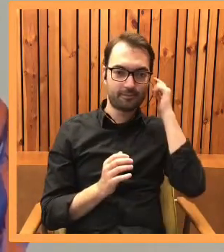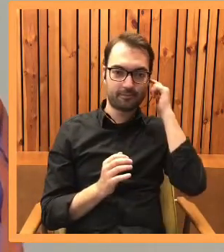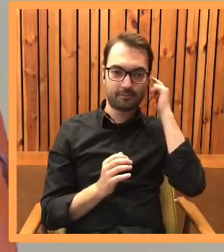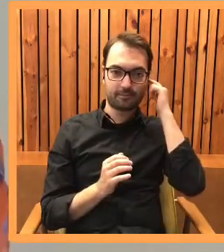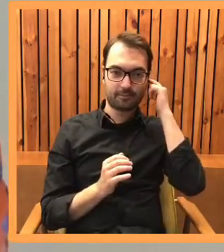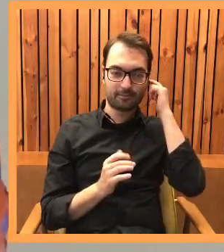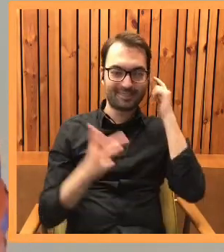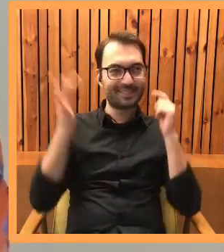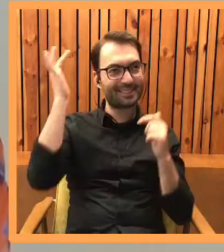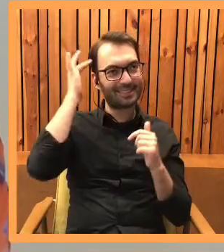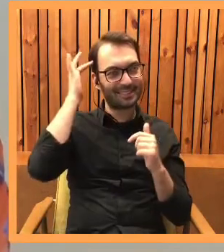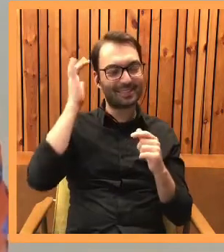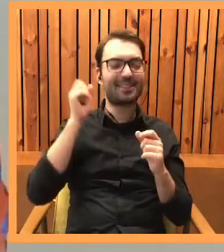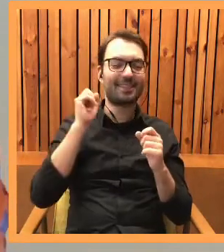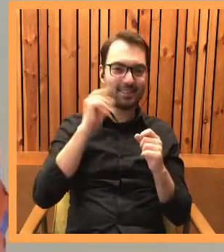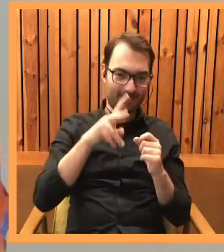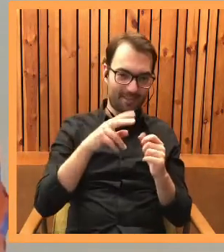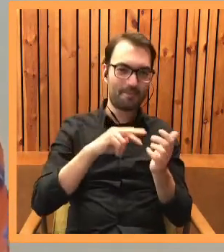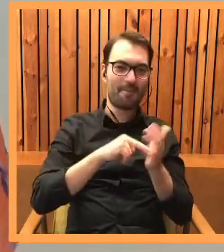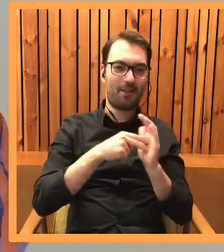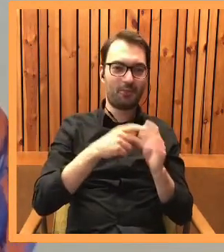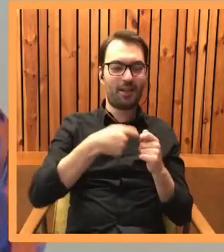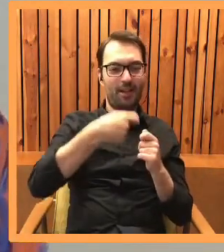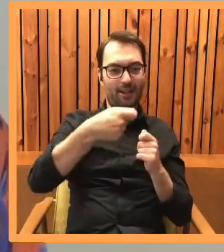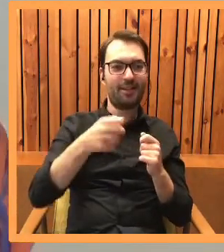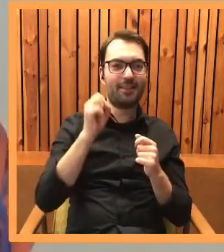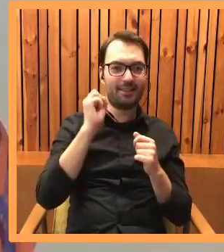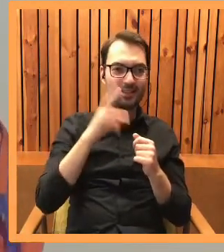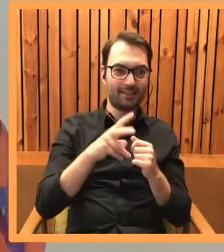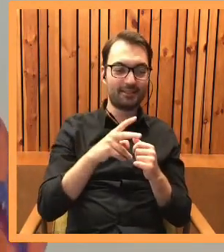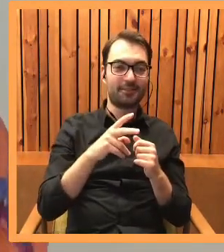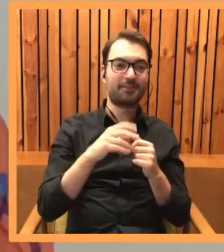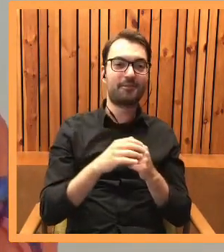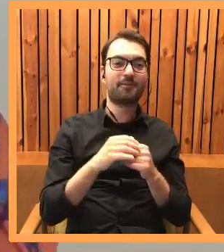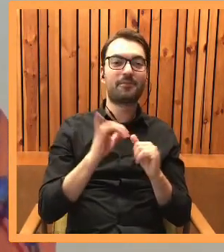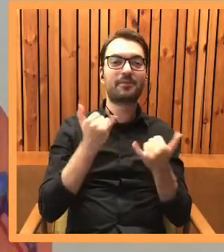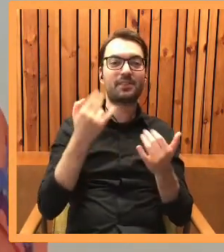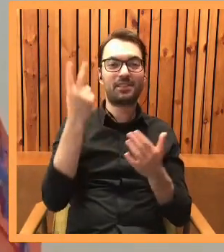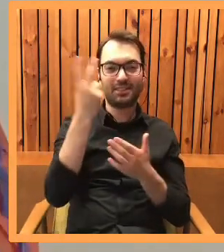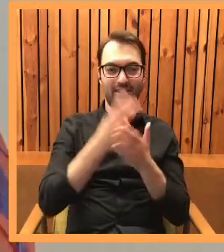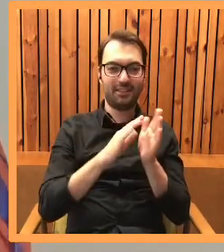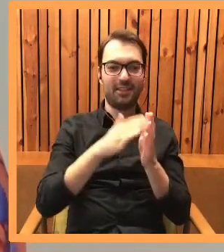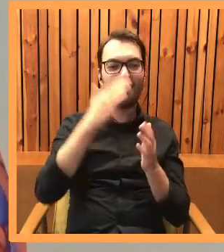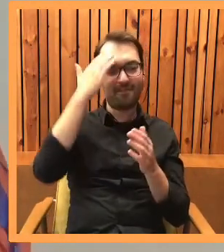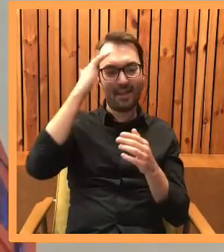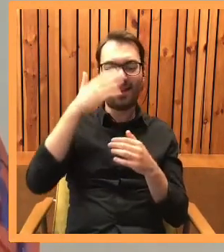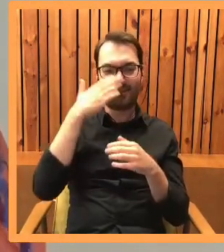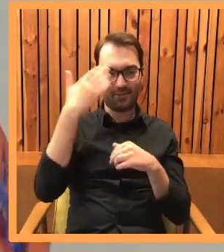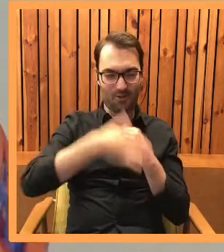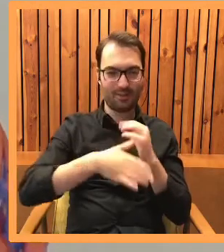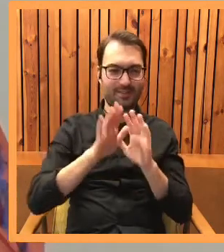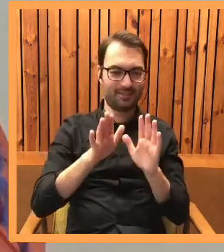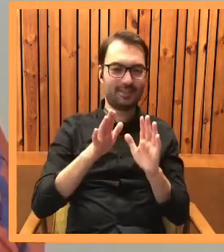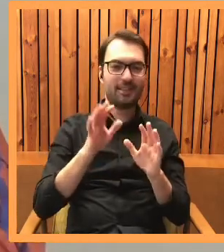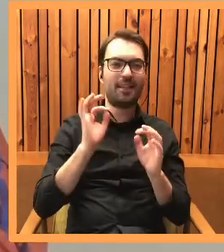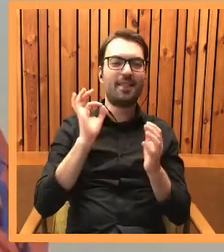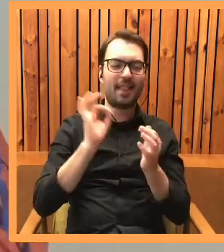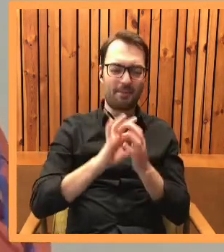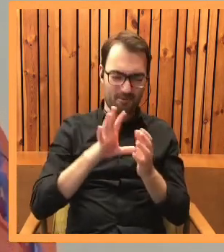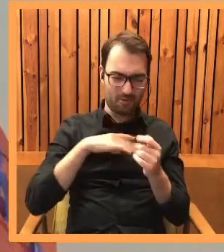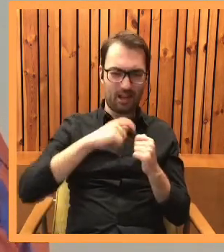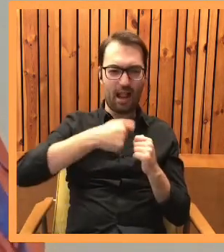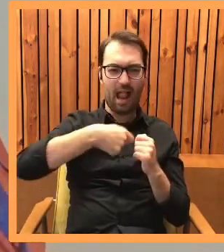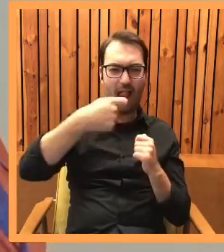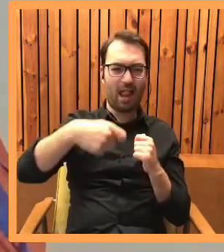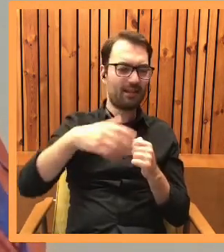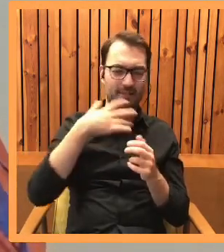Gdzieś z tyłu głowy mam dalszy ciąg tej historii. Kto przeczytał książkę, to już wie, jak ona się kończy, więc spokojnie da się tę historię